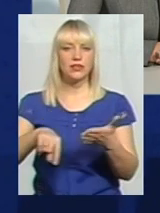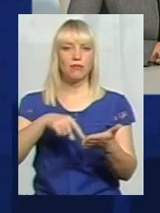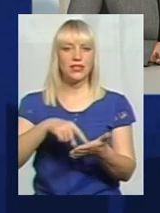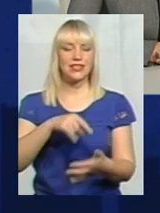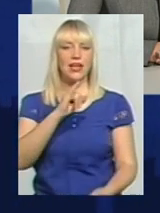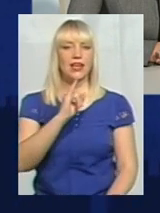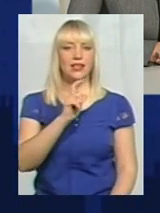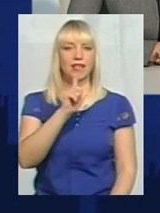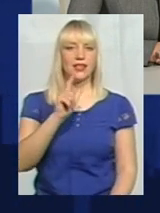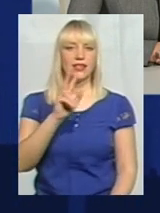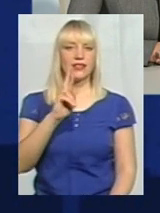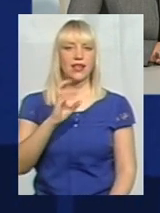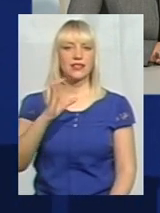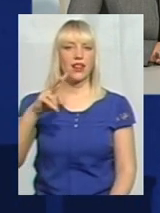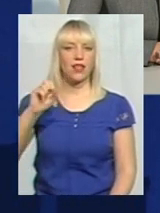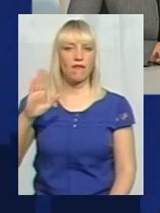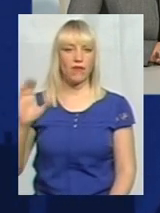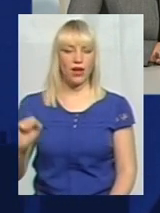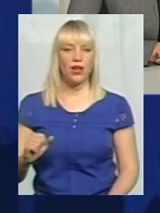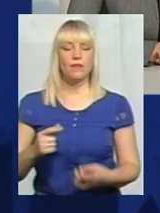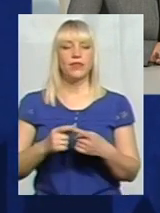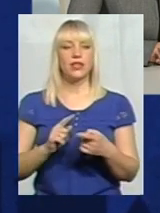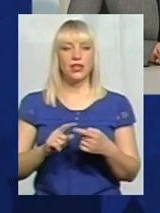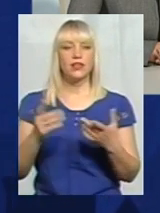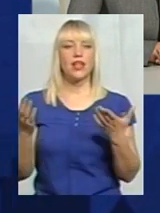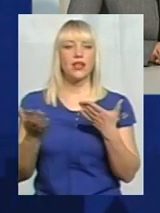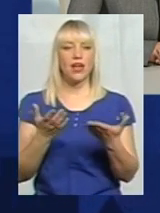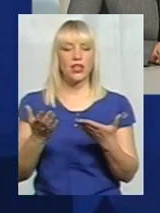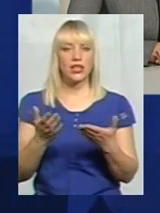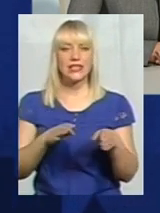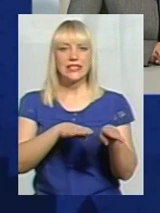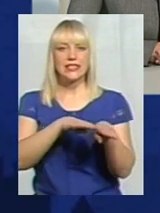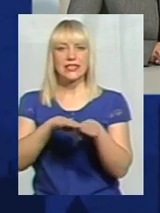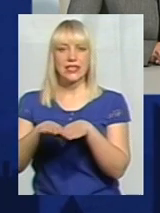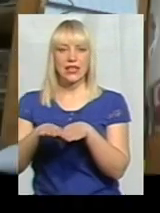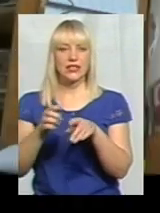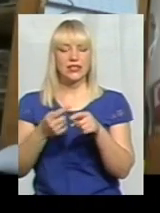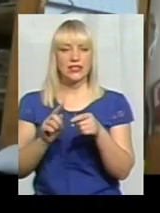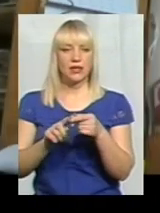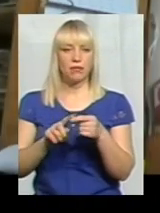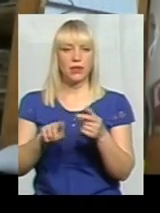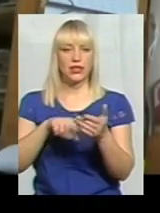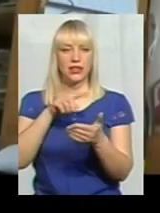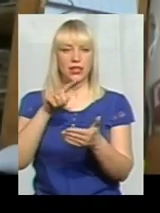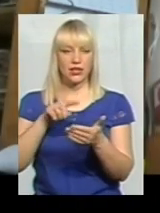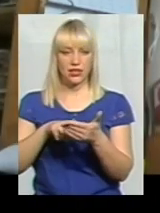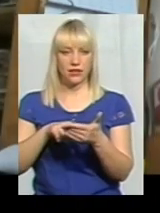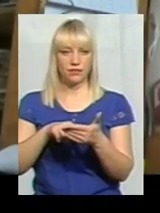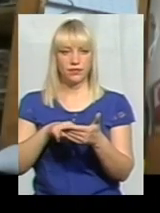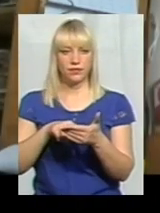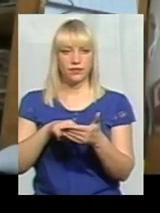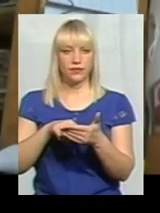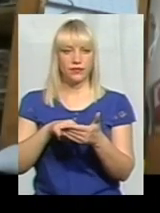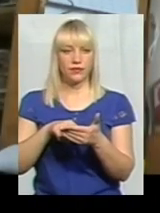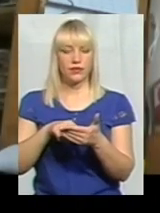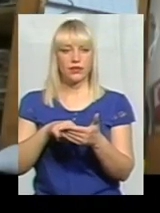нової генерації краєзнавців, на якому в стадії дані питання зараз ще воно зависло на рівні області, що